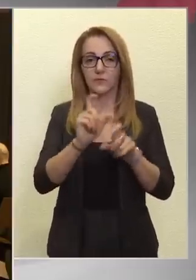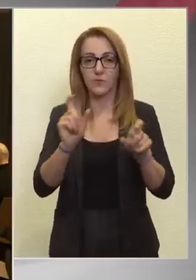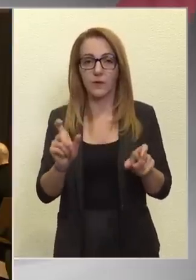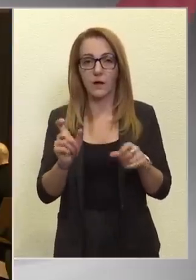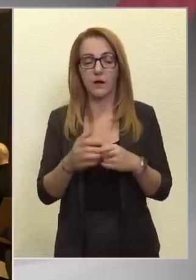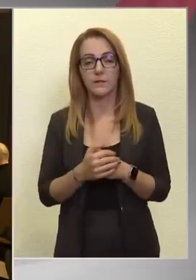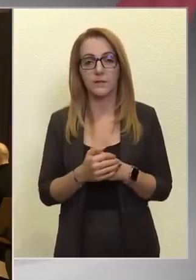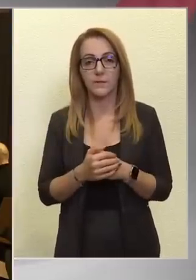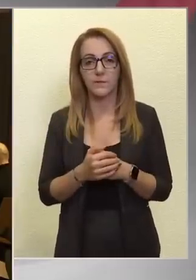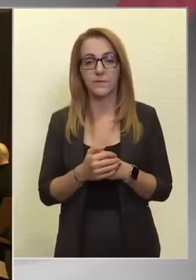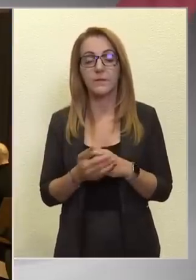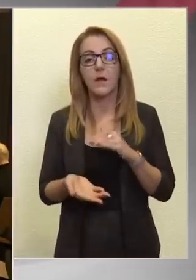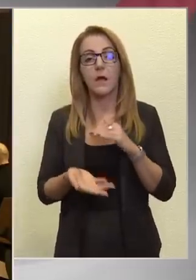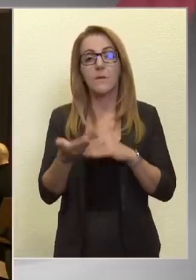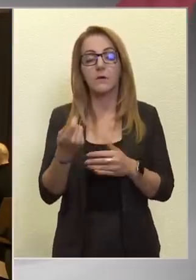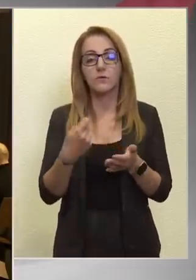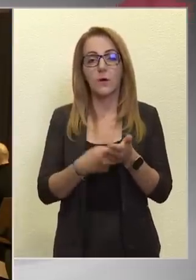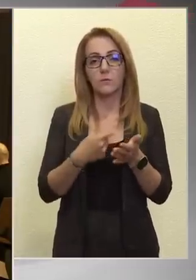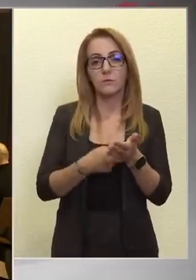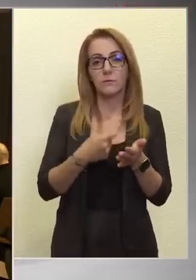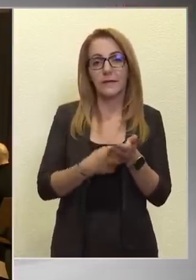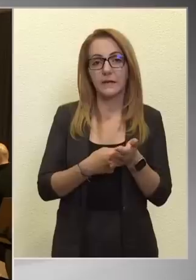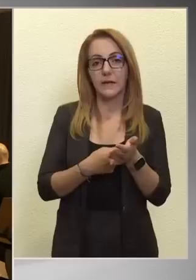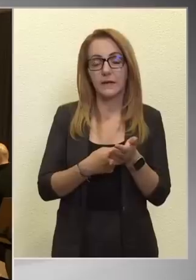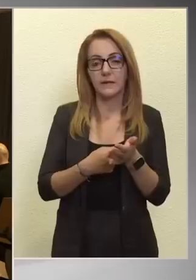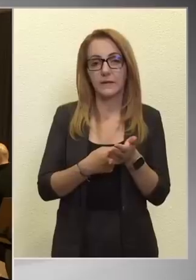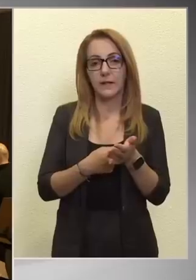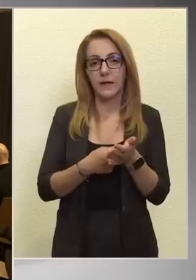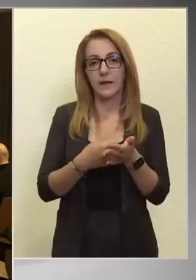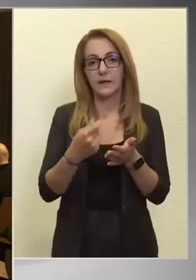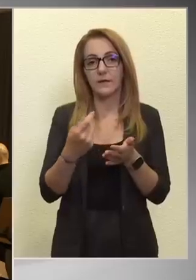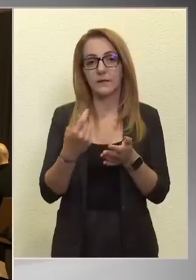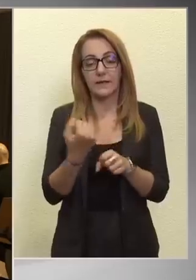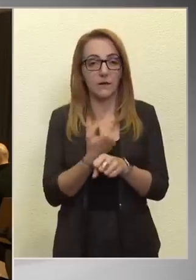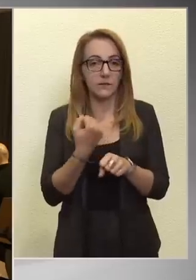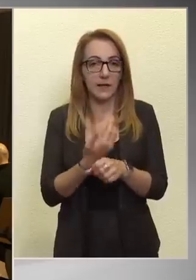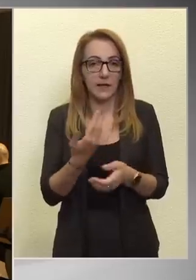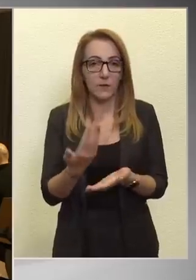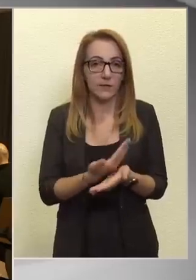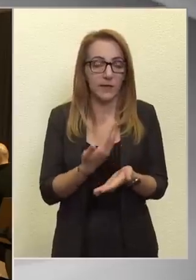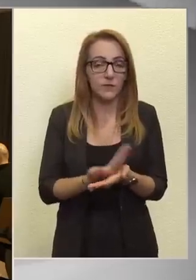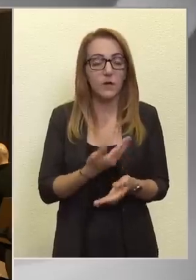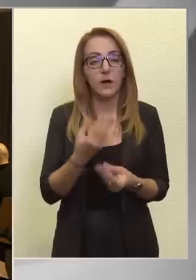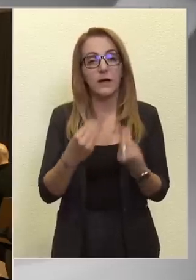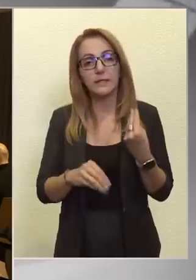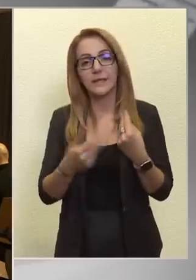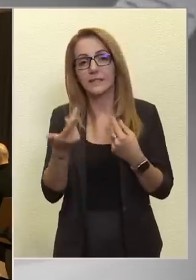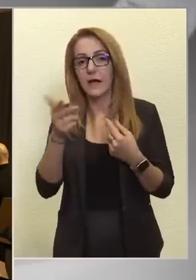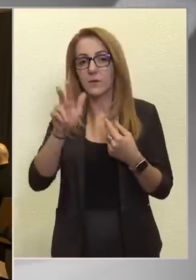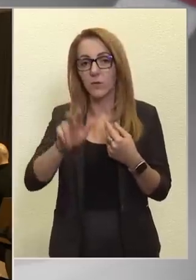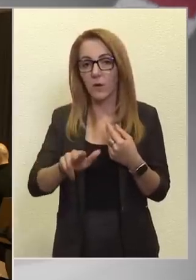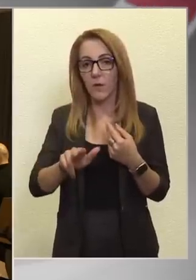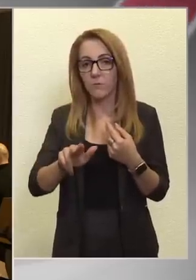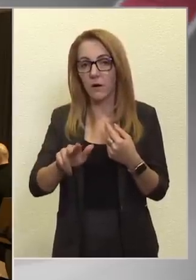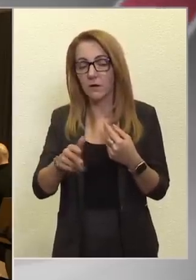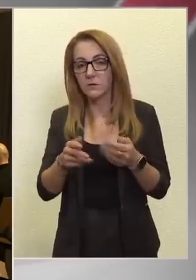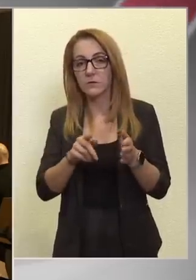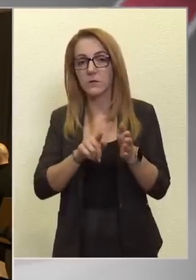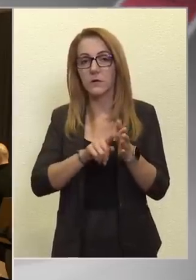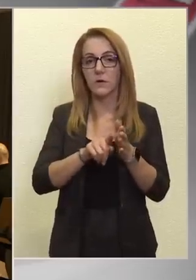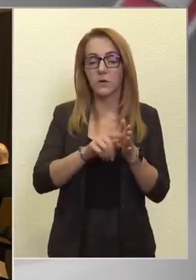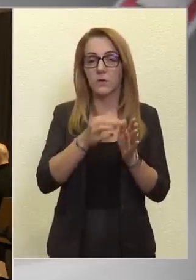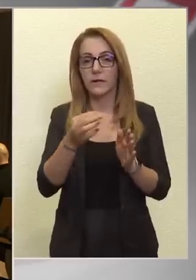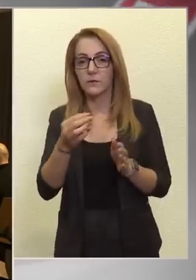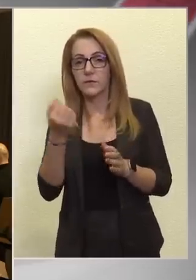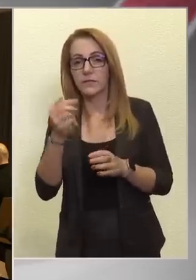a magasabb béreknek a kigazdálkodása. Ezért az első három hónapban megnézzük a programot,